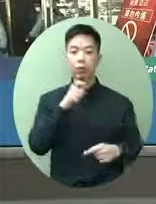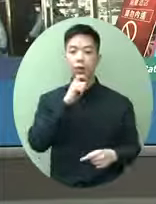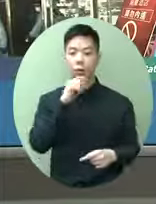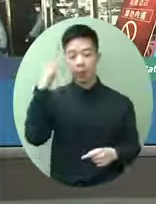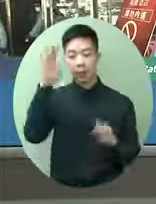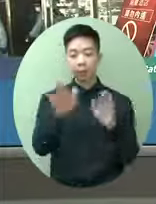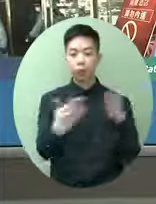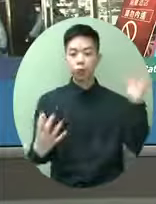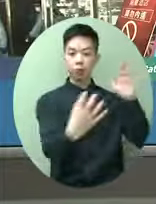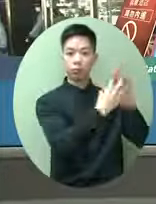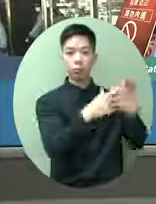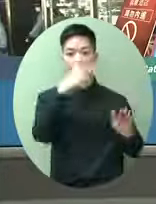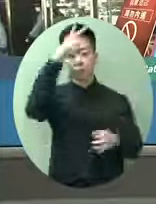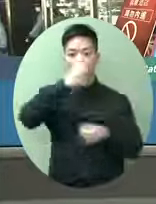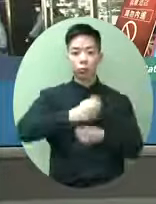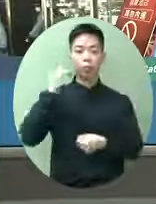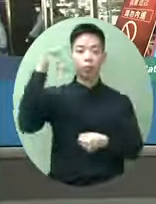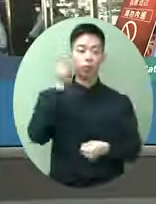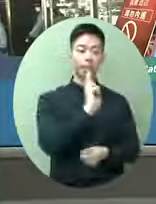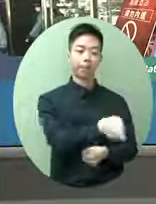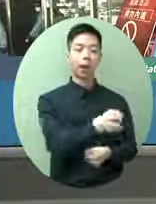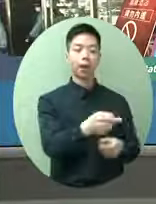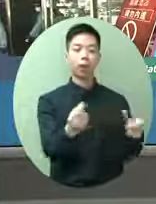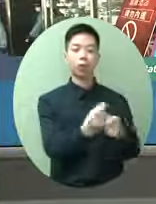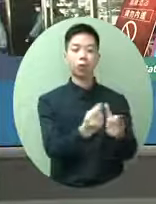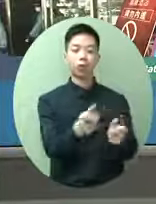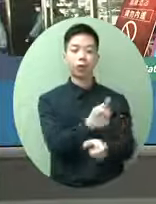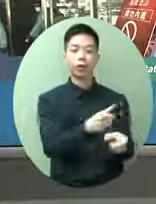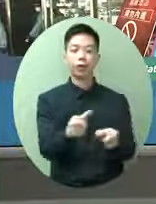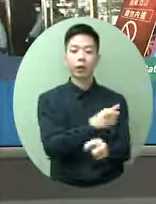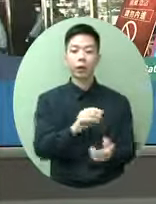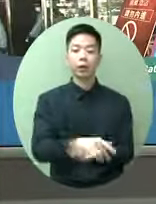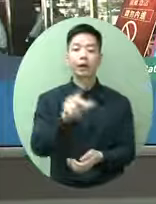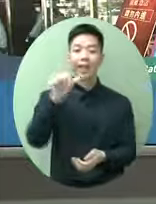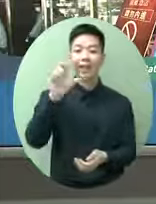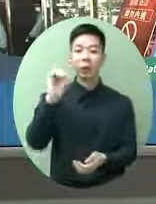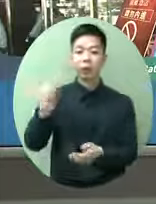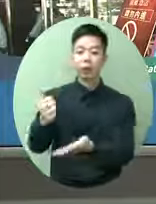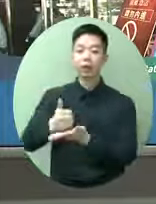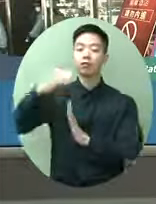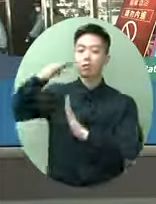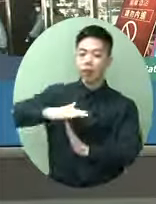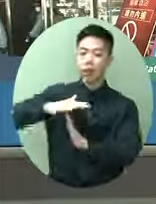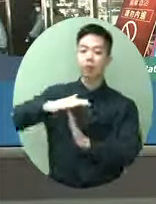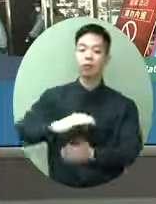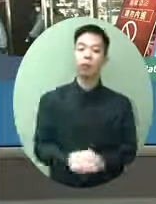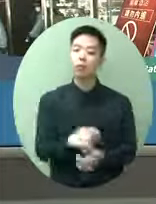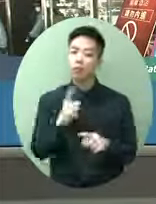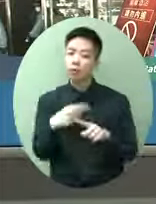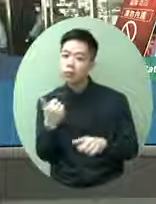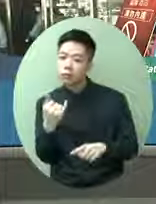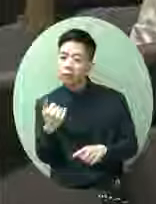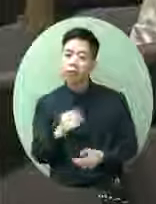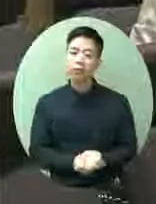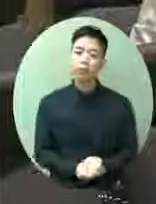指示一些公營機構是停聘AO的想請問一下消息是否屬實呢你